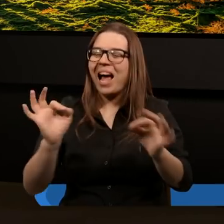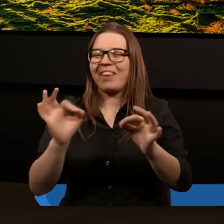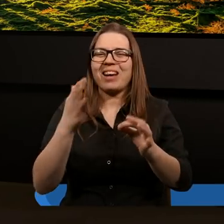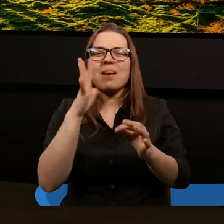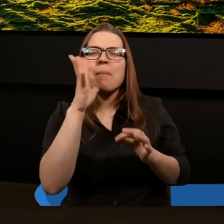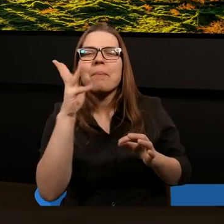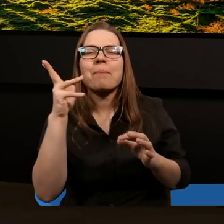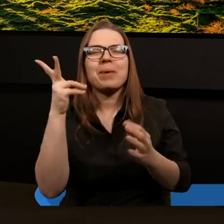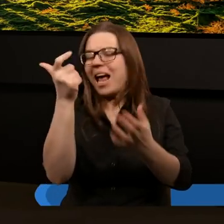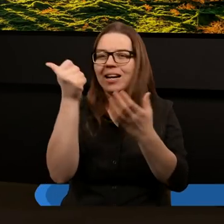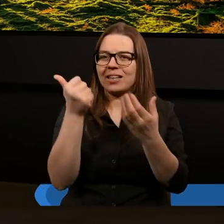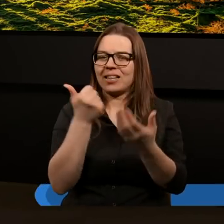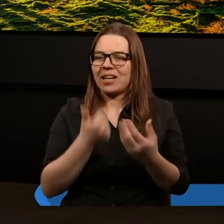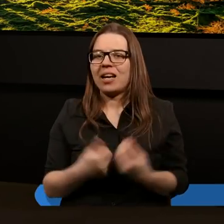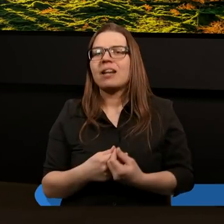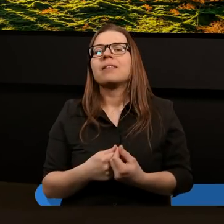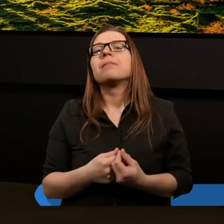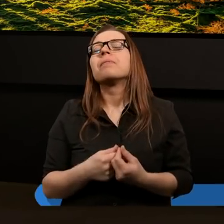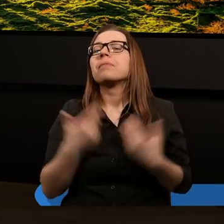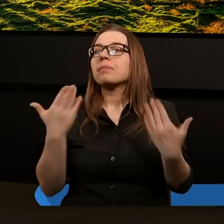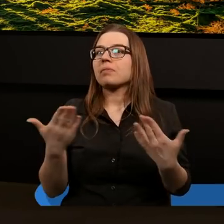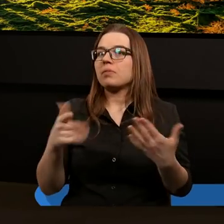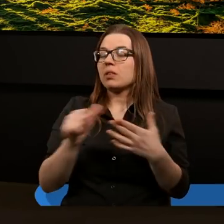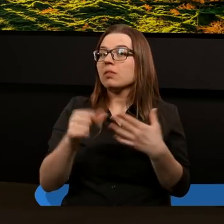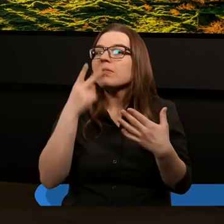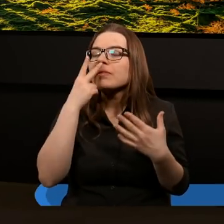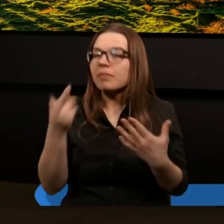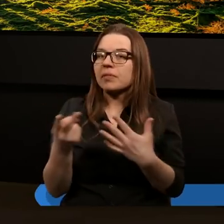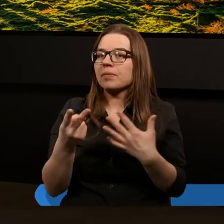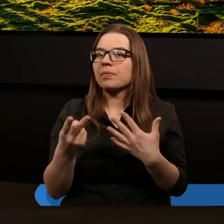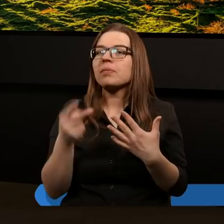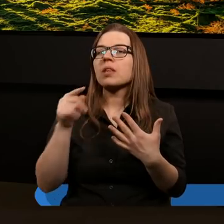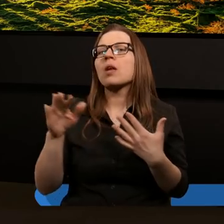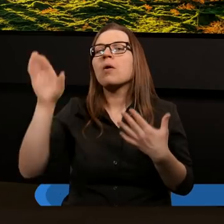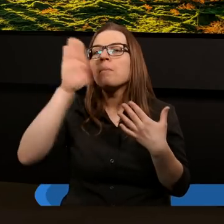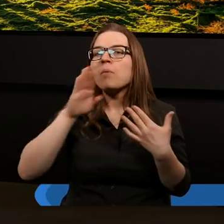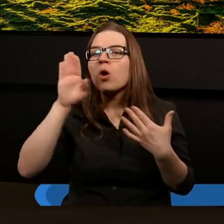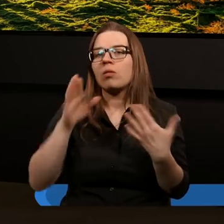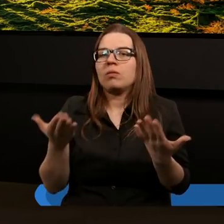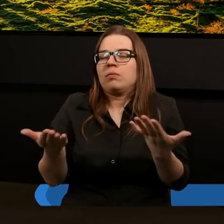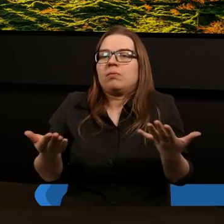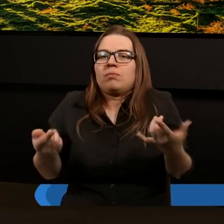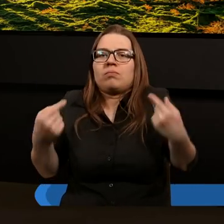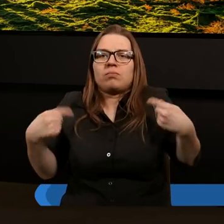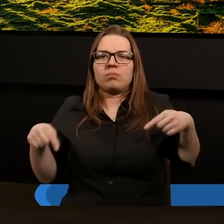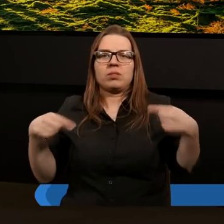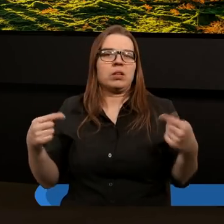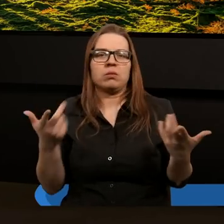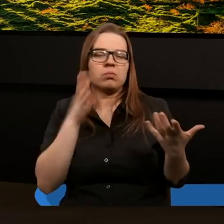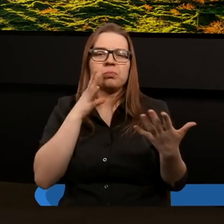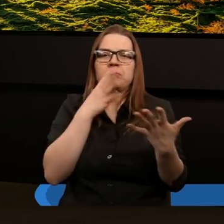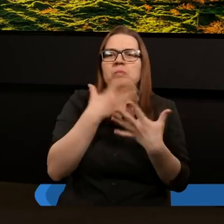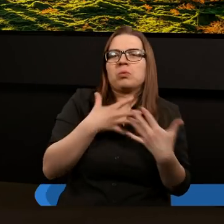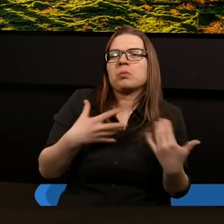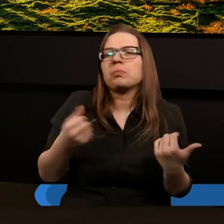przepiękne. I podkreślić trzeba to, że u Boga nie było jakiejś rozterki.